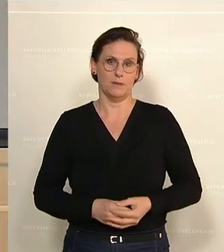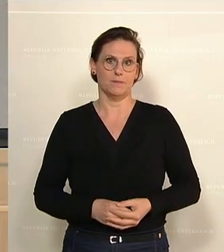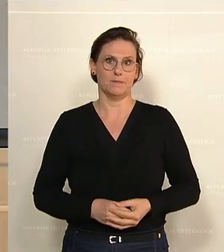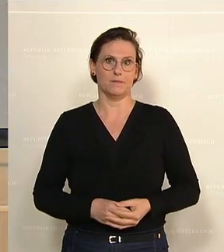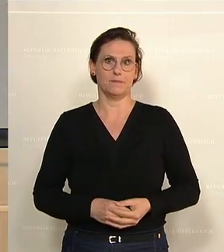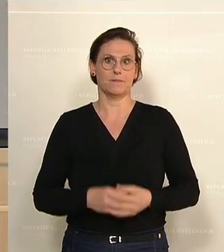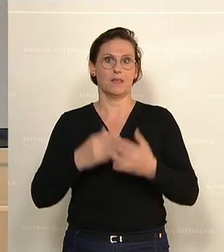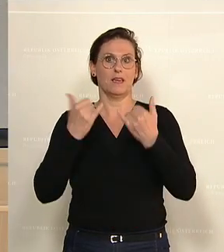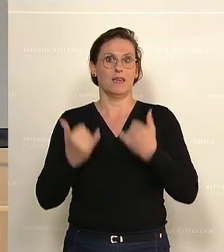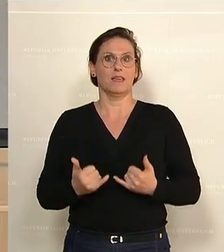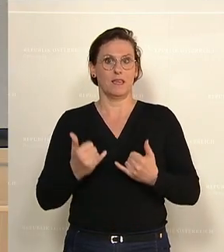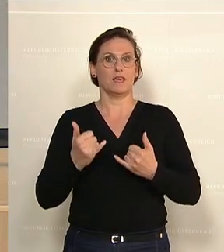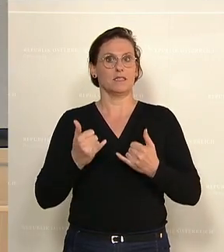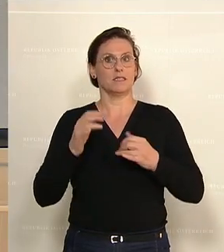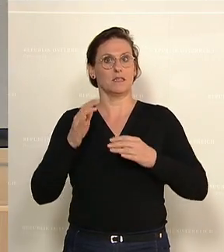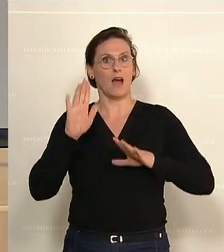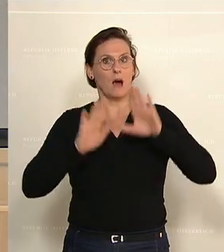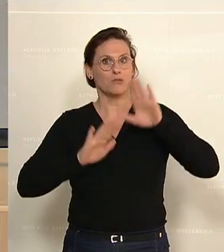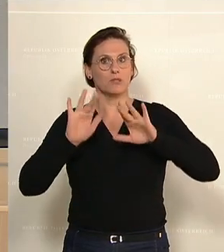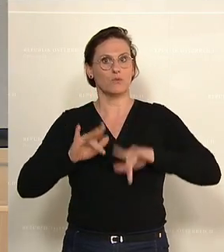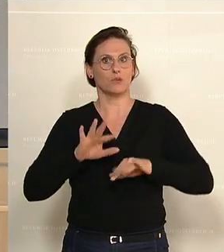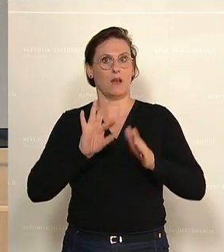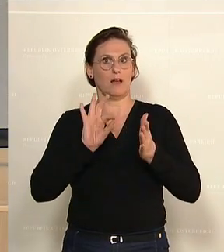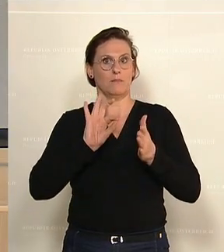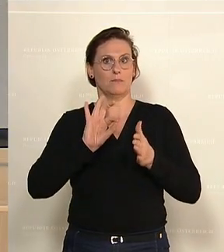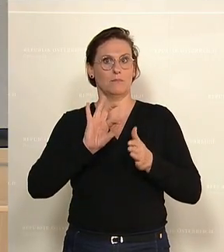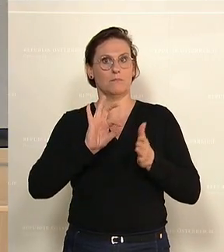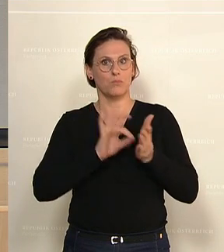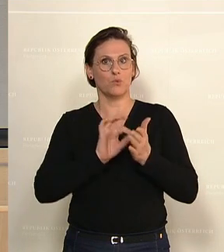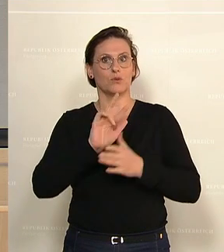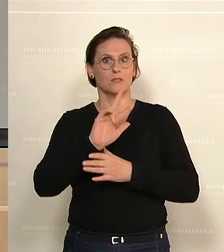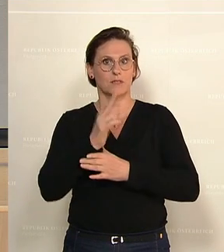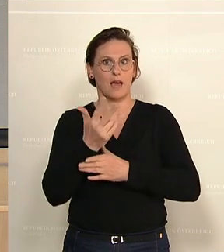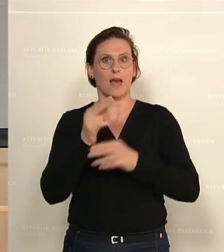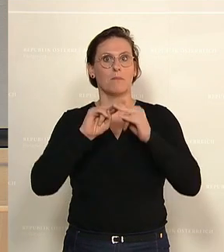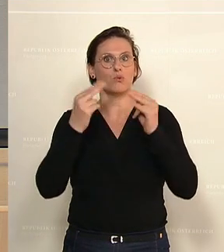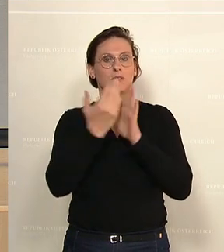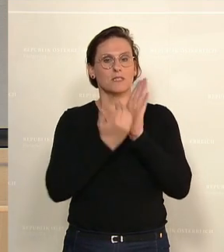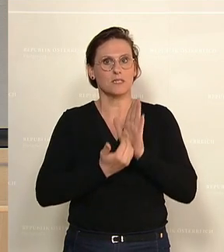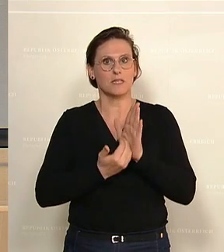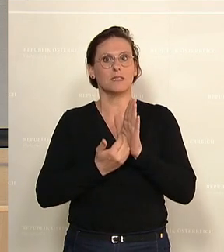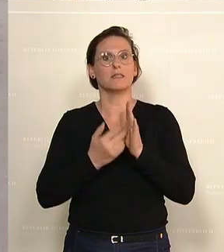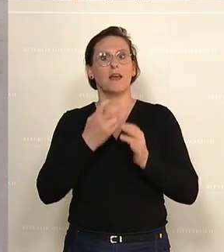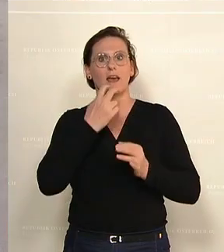Wir kommen zur Abstimmung zum Tagesordnungspunkt 3, Entwurf betreffend ein Bundesgesetz, mit dem das